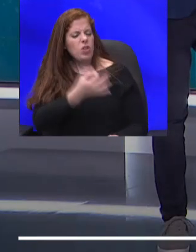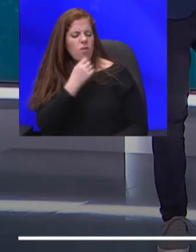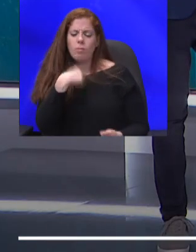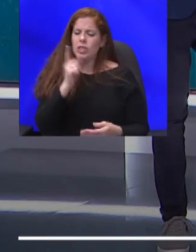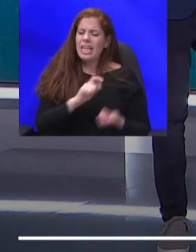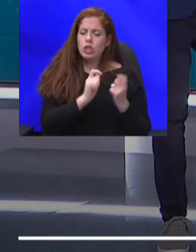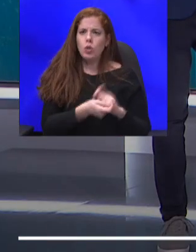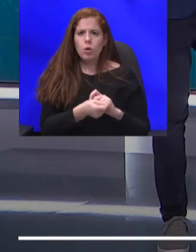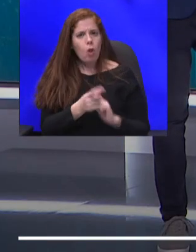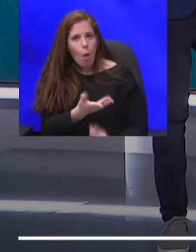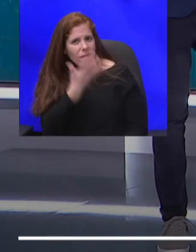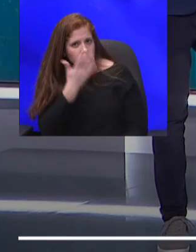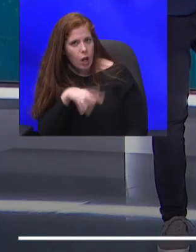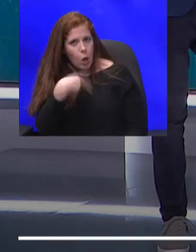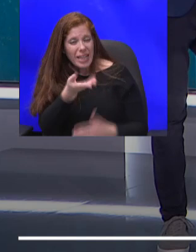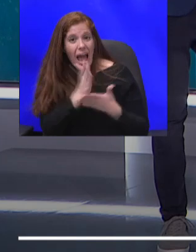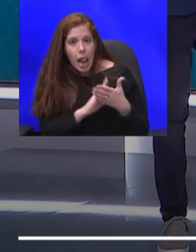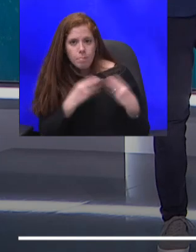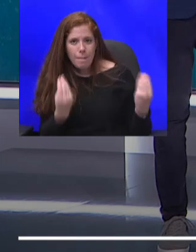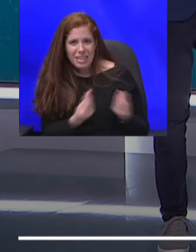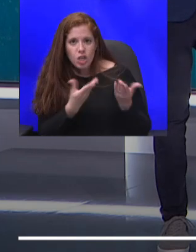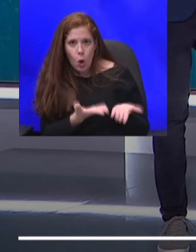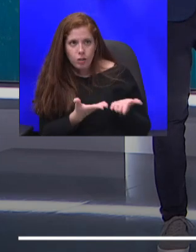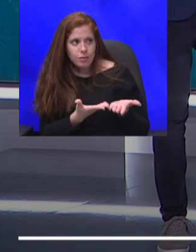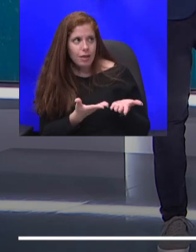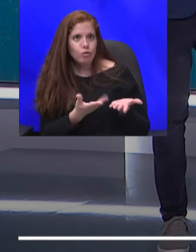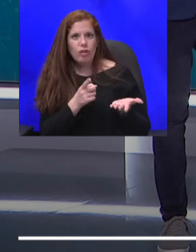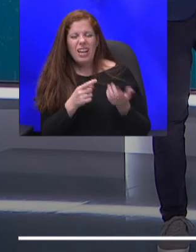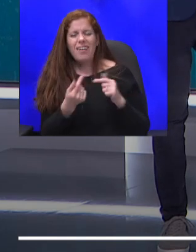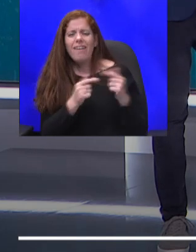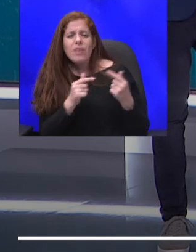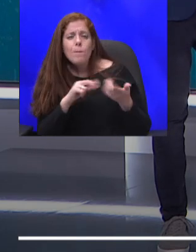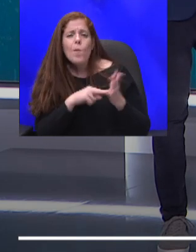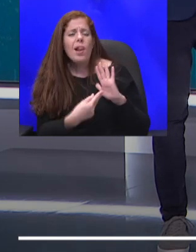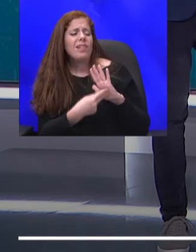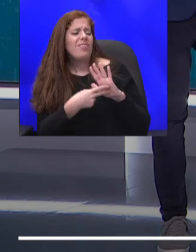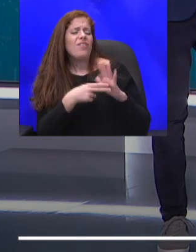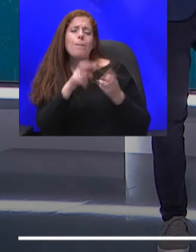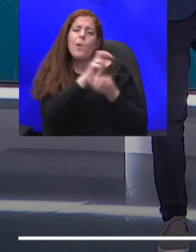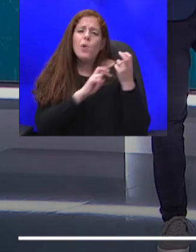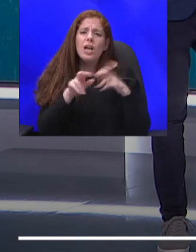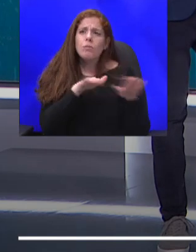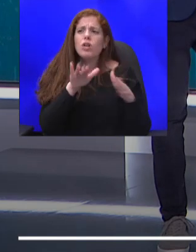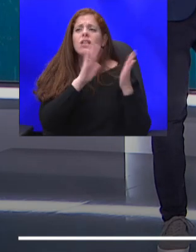עכשיו חלק מהמנגנון הזה שאתה יודע, הריבים פוליטיים ובירוקרטי הממשלתית, והכל זז לאט לא מבאס